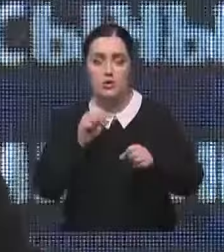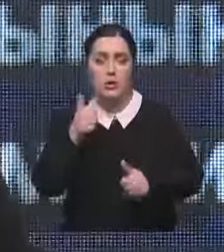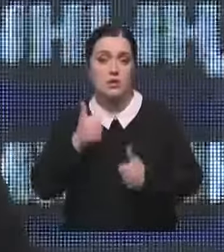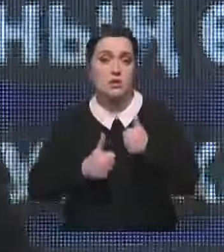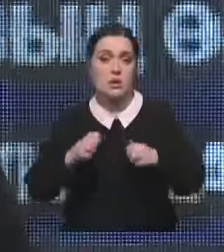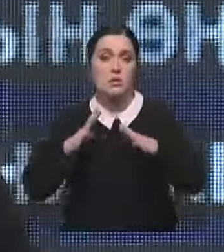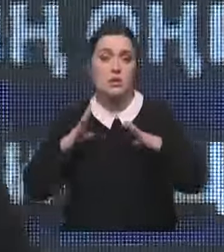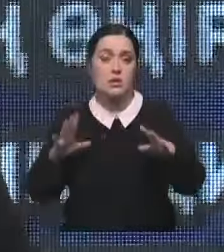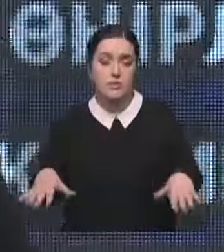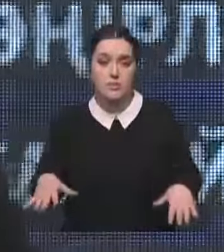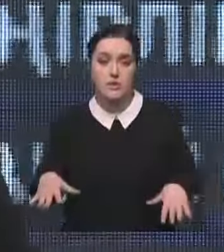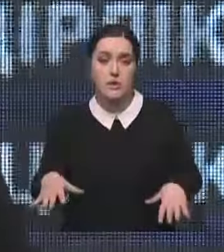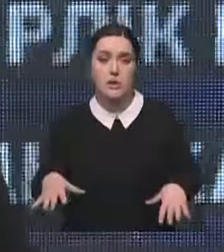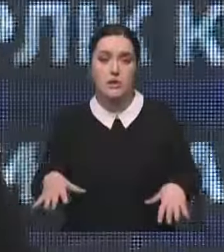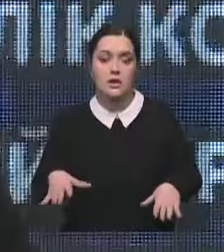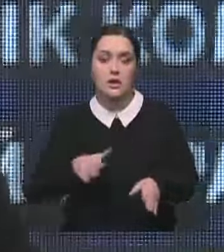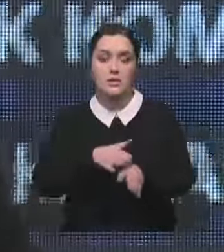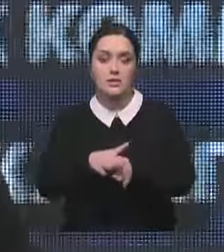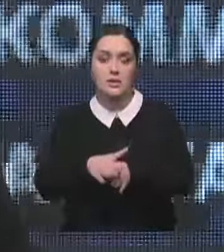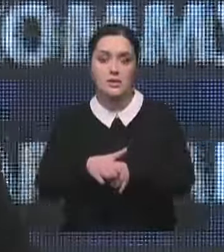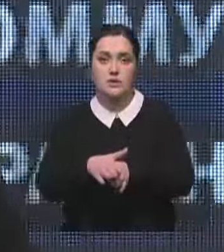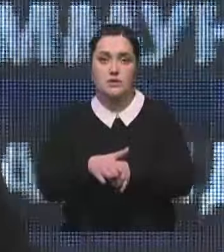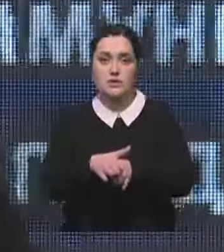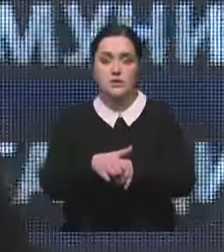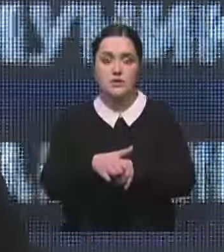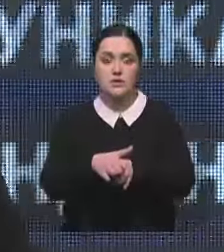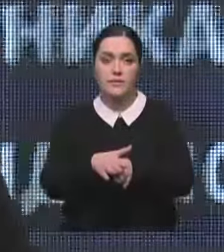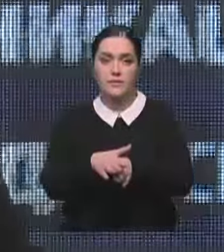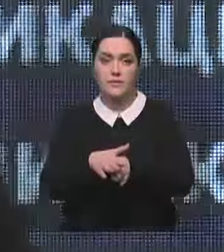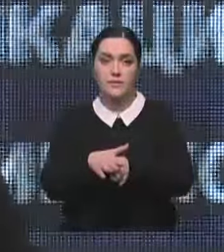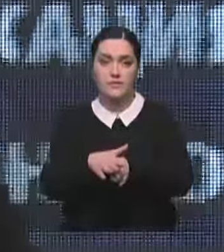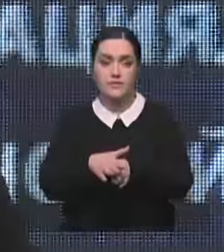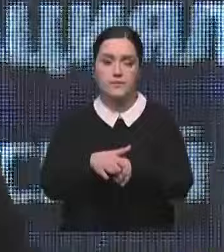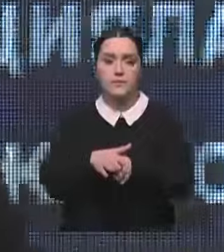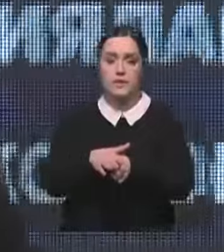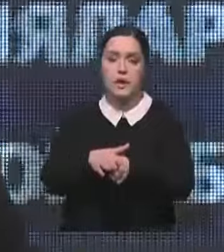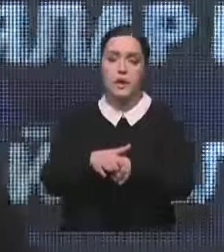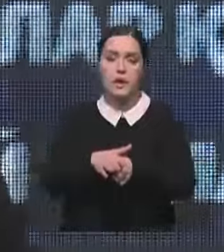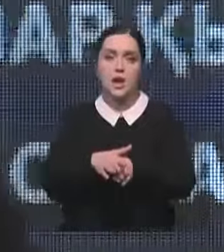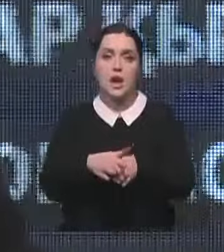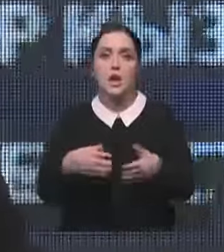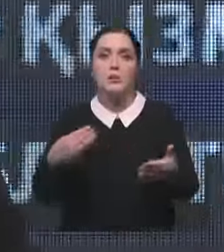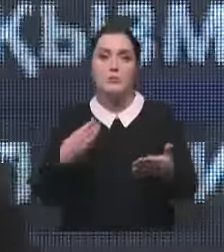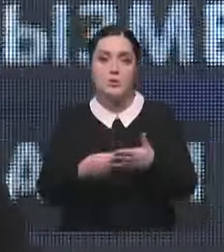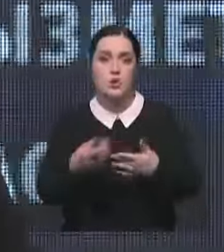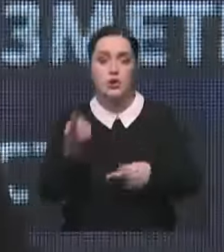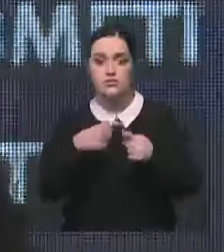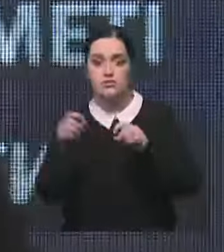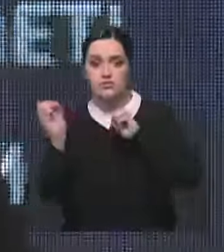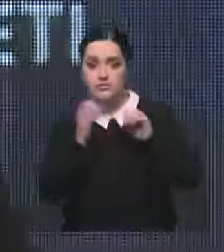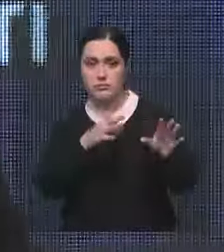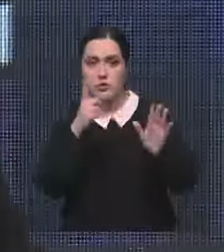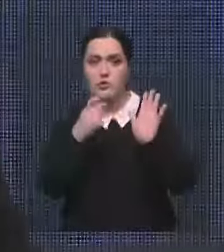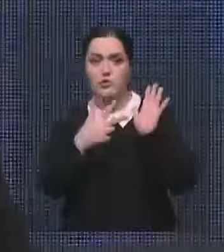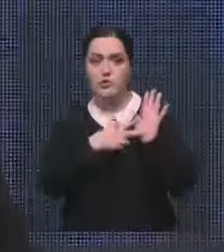осуществлены. Соответственно, бюджет был возвращен 108